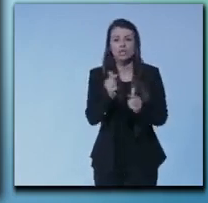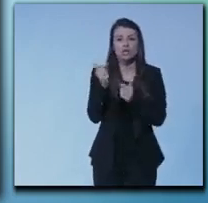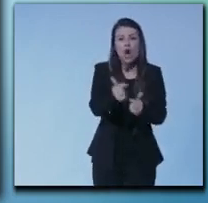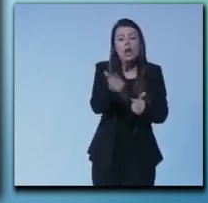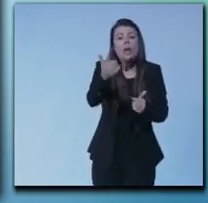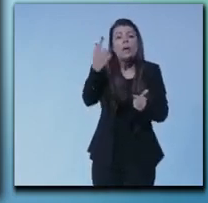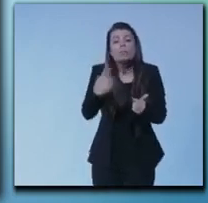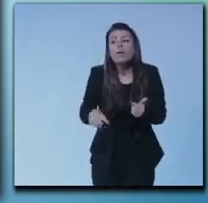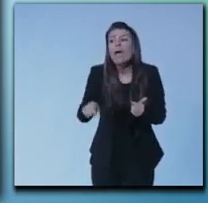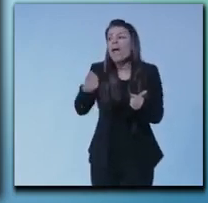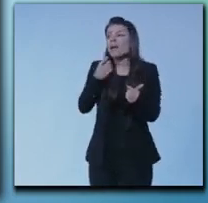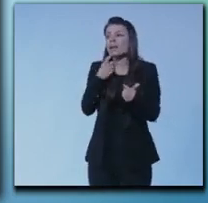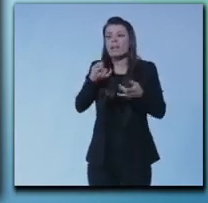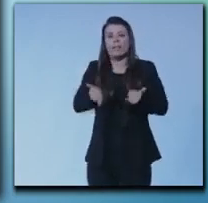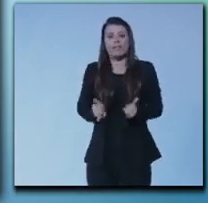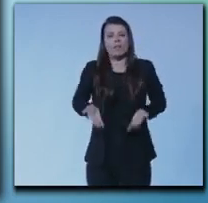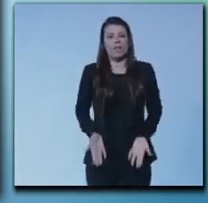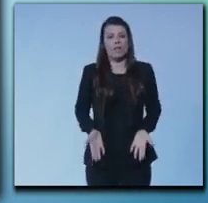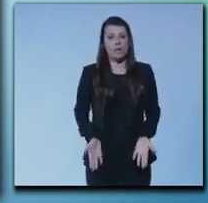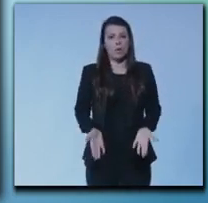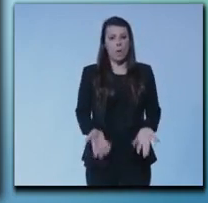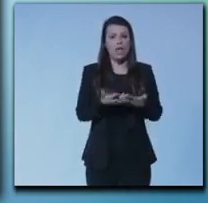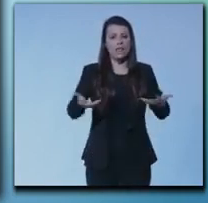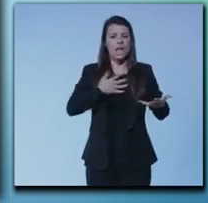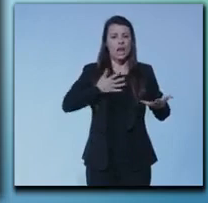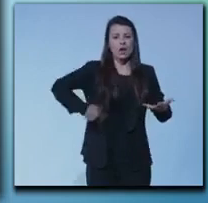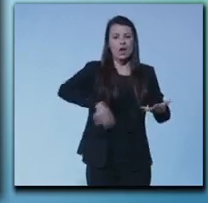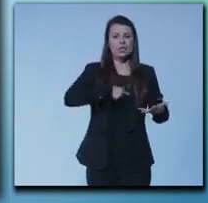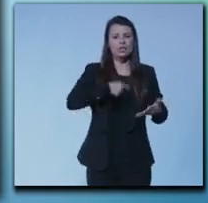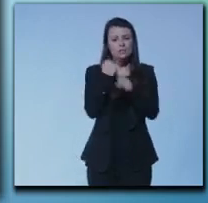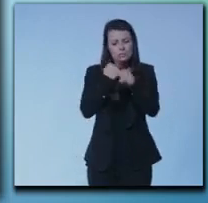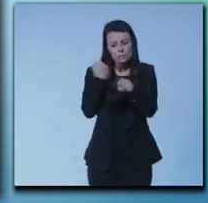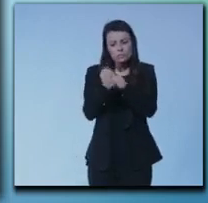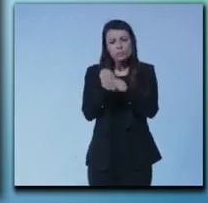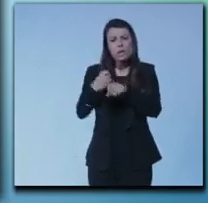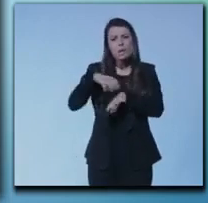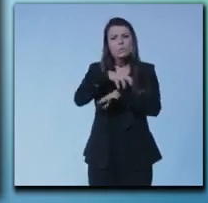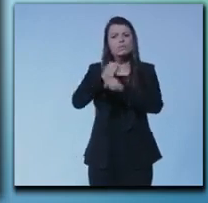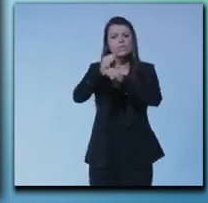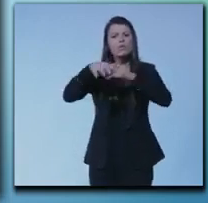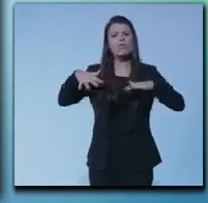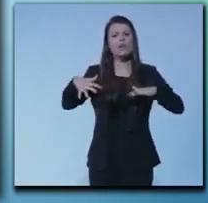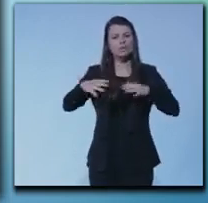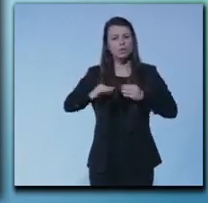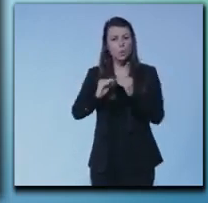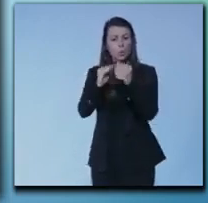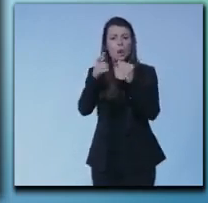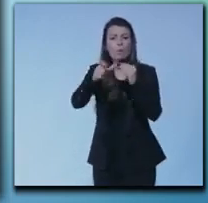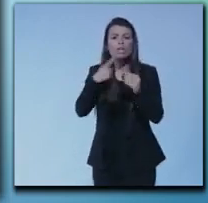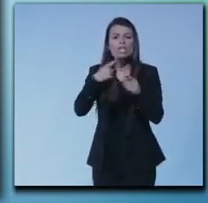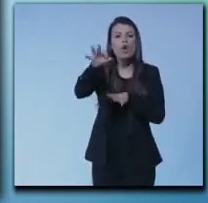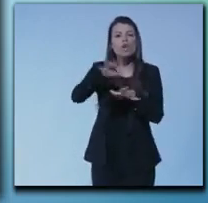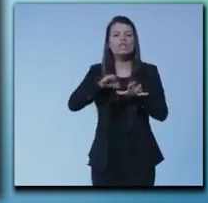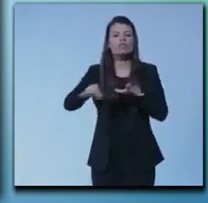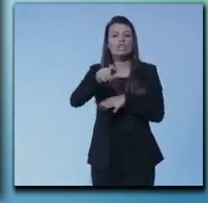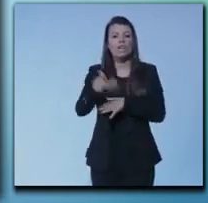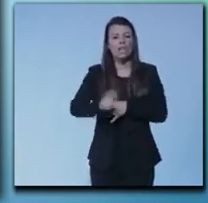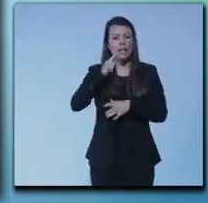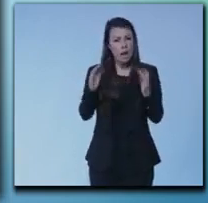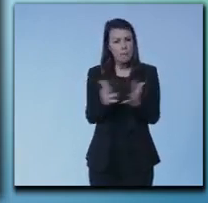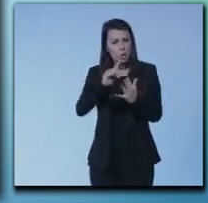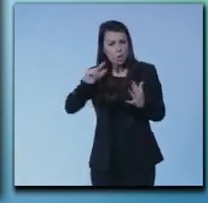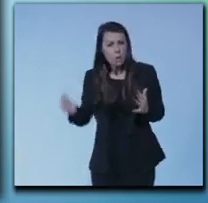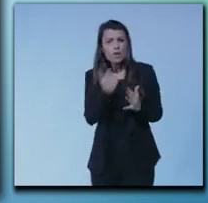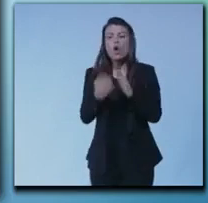della nostra terra io sto lavorando al ministero delle infrastrutture perché fino ad oggi gli ingegneri italiani migliori al mondo vanno all'estero